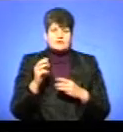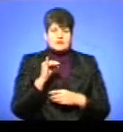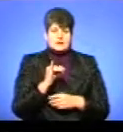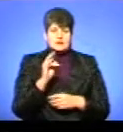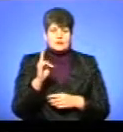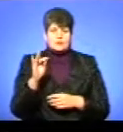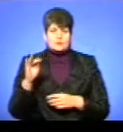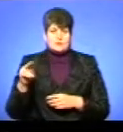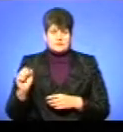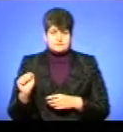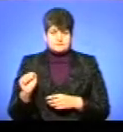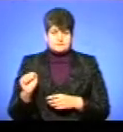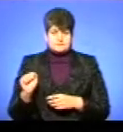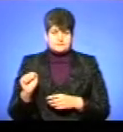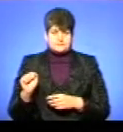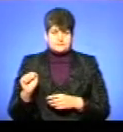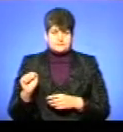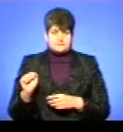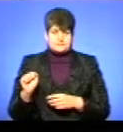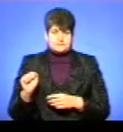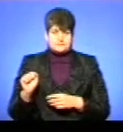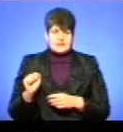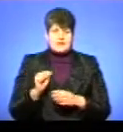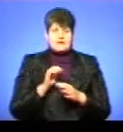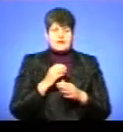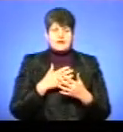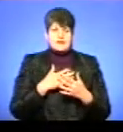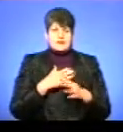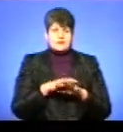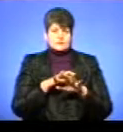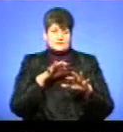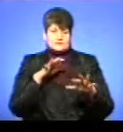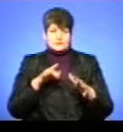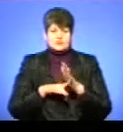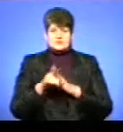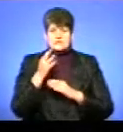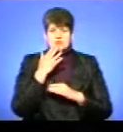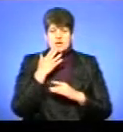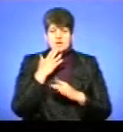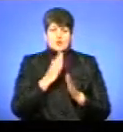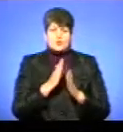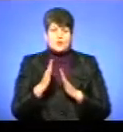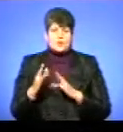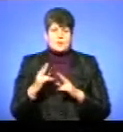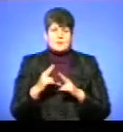Богдана Буденчука. В актовій залі розпочався національний урок безпеки.